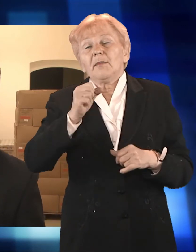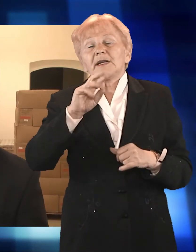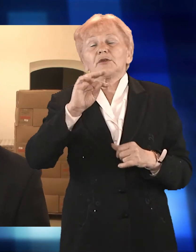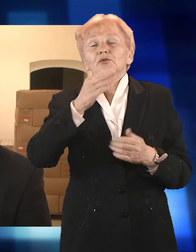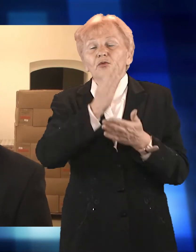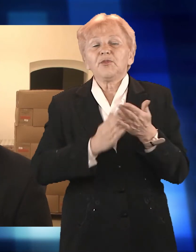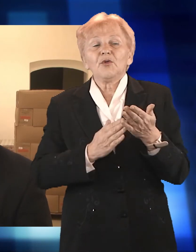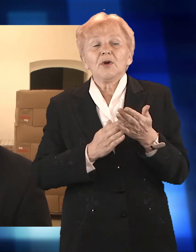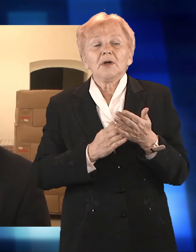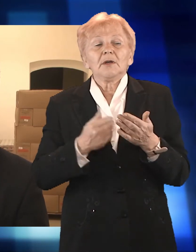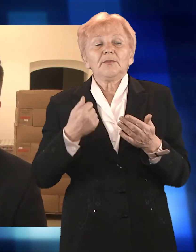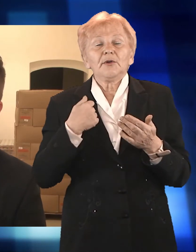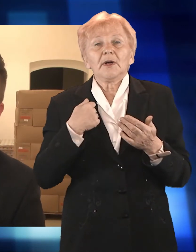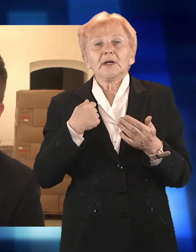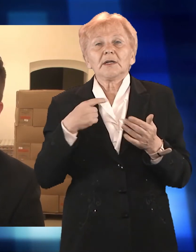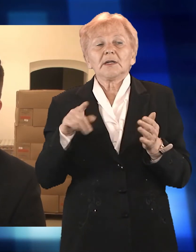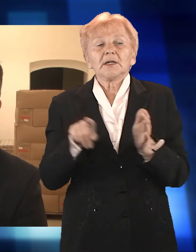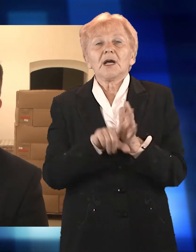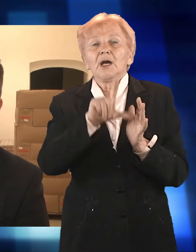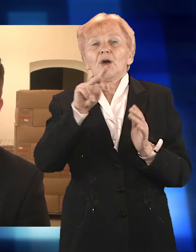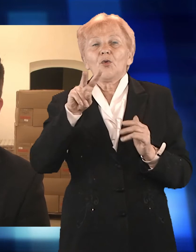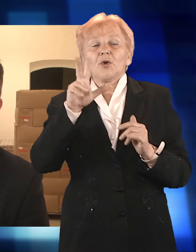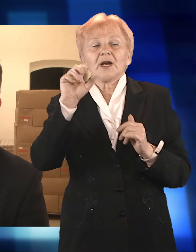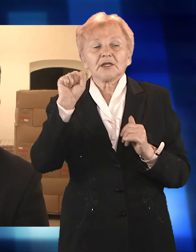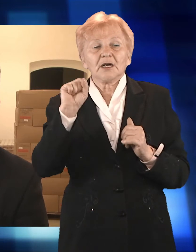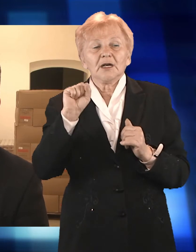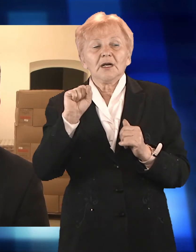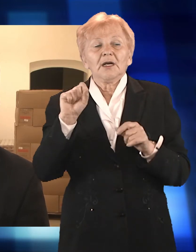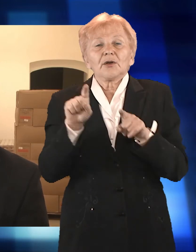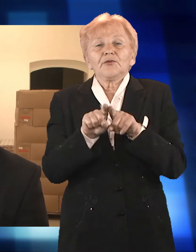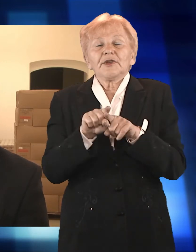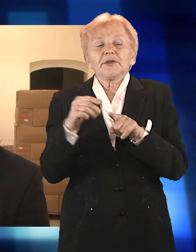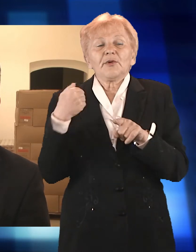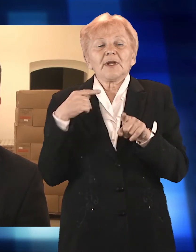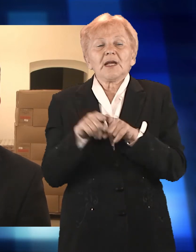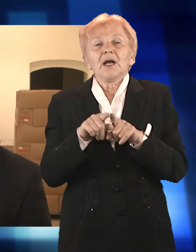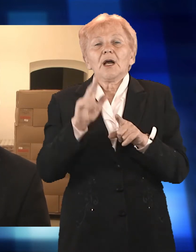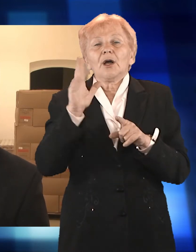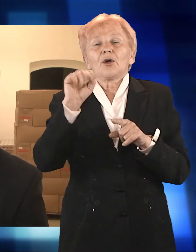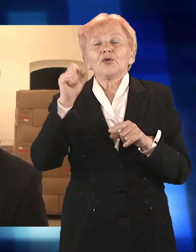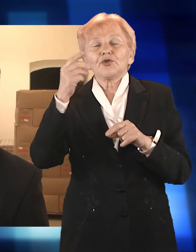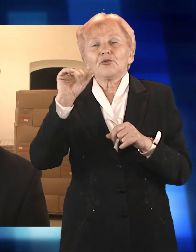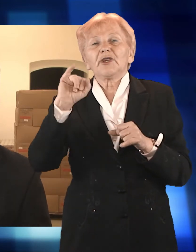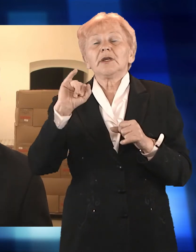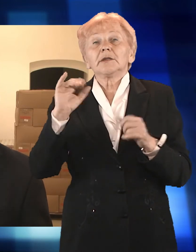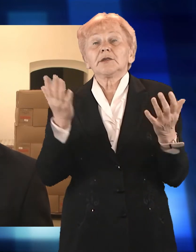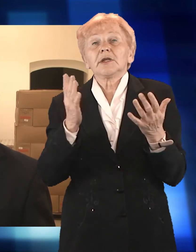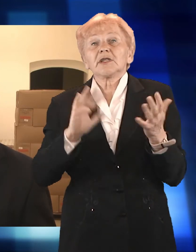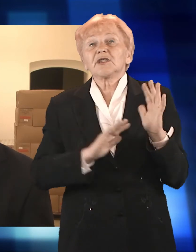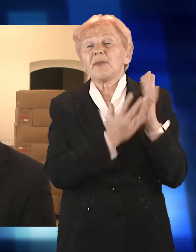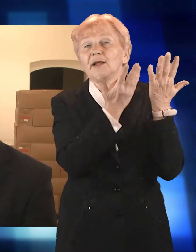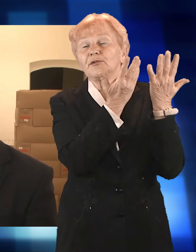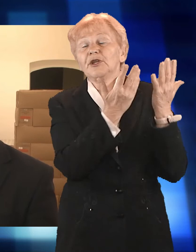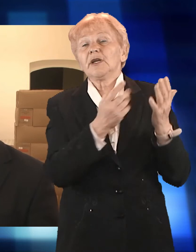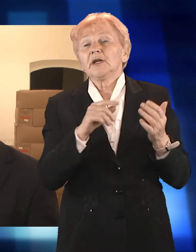Była zbiórka w trakcie introfestiwalu, zbieraliśmy pieniądze dla Łukasza Kądziołki na zakup nowego pojazdu. Natomiast